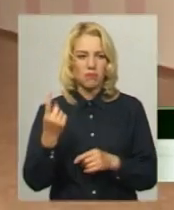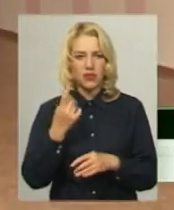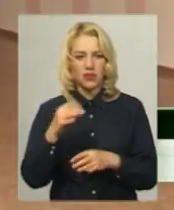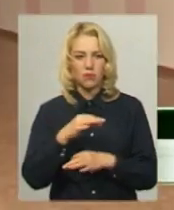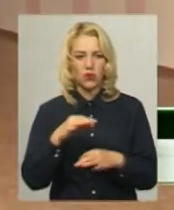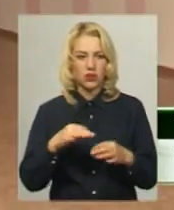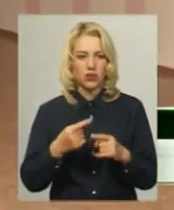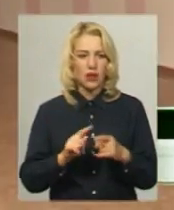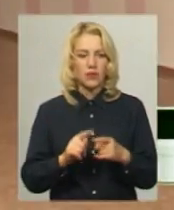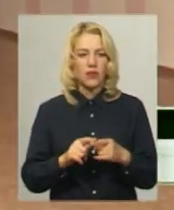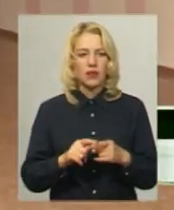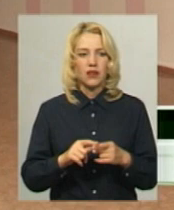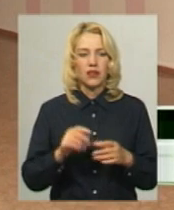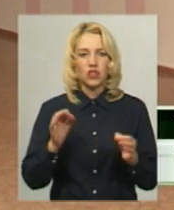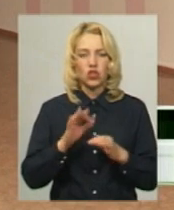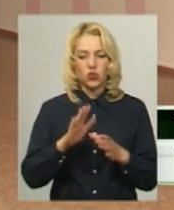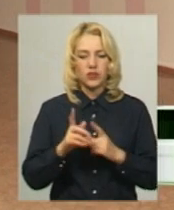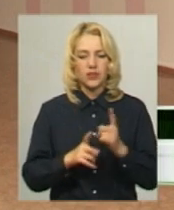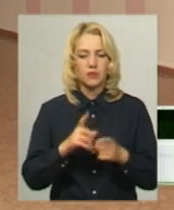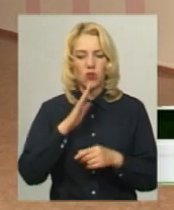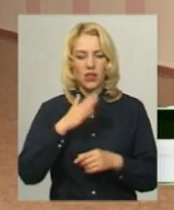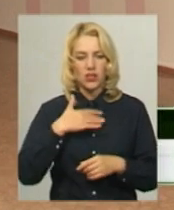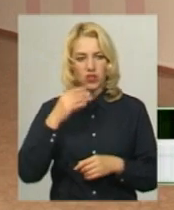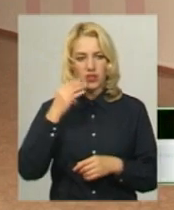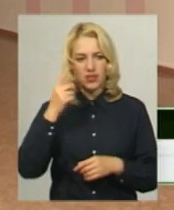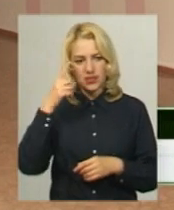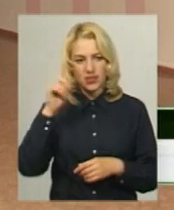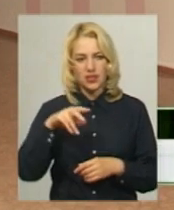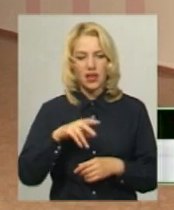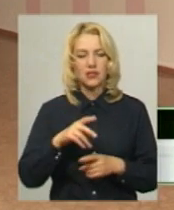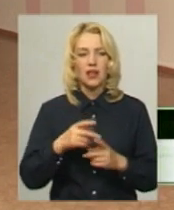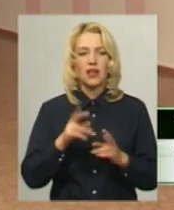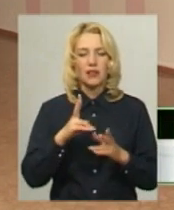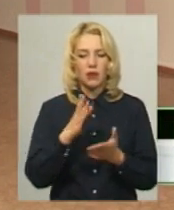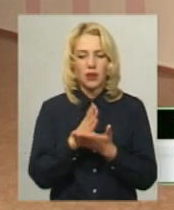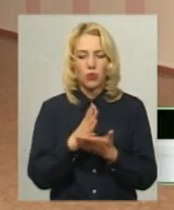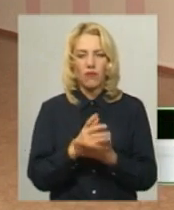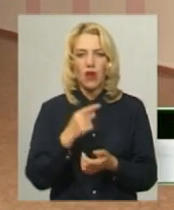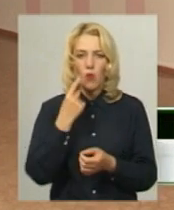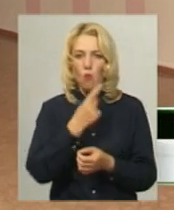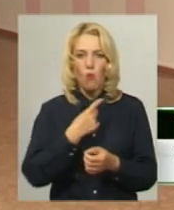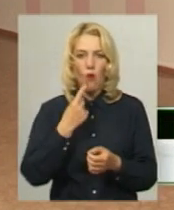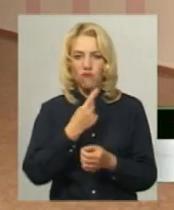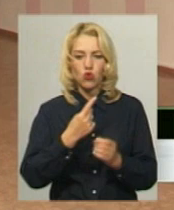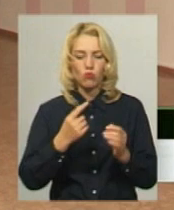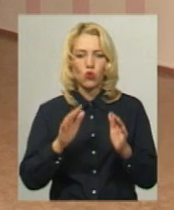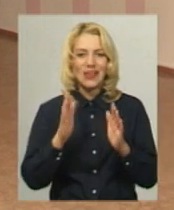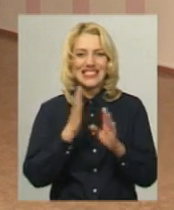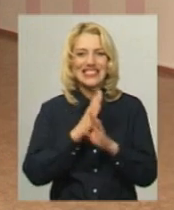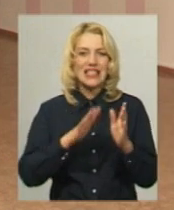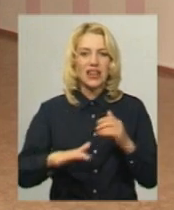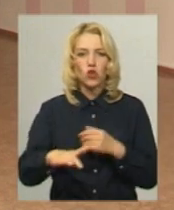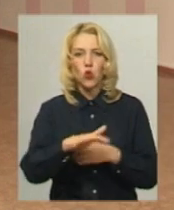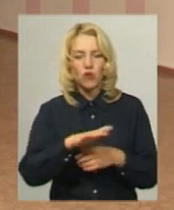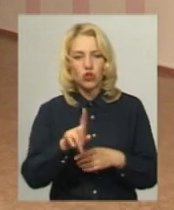змінює наших знань, не вдосконалює нас, так як перебування саме в тому мовному середовищі, мови,